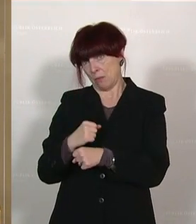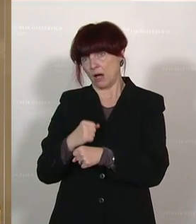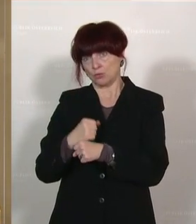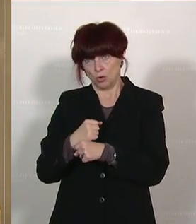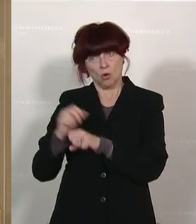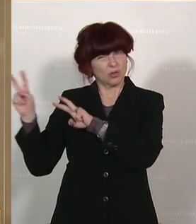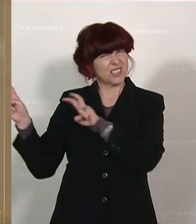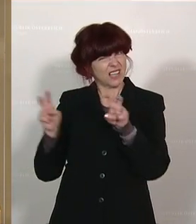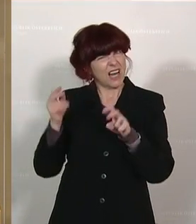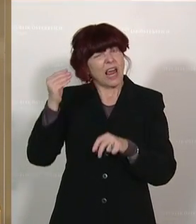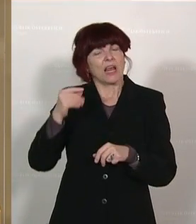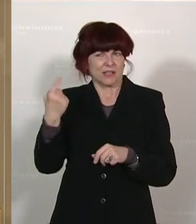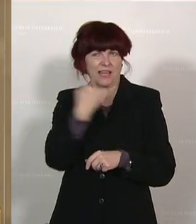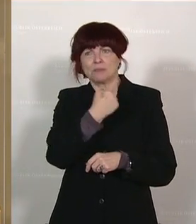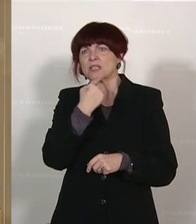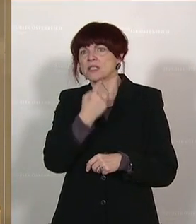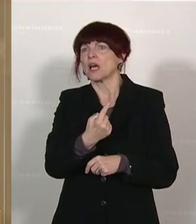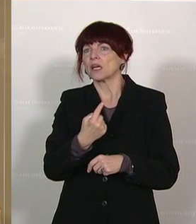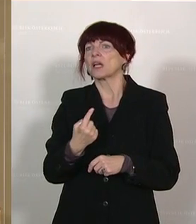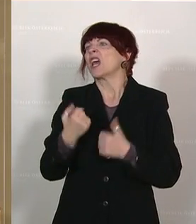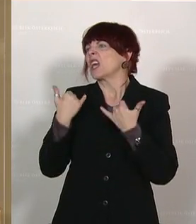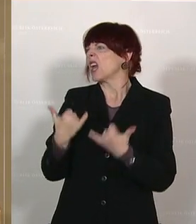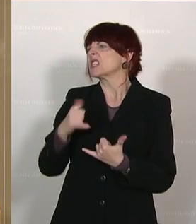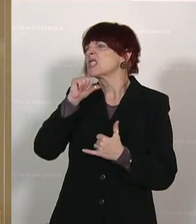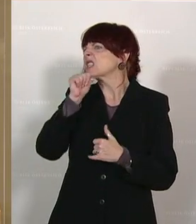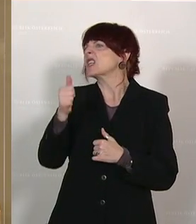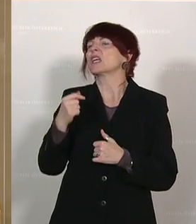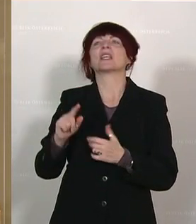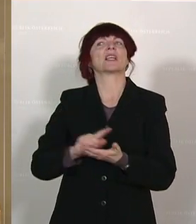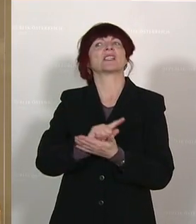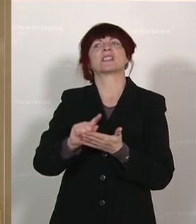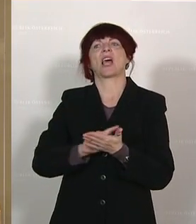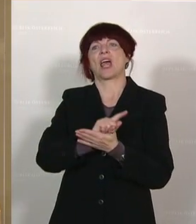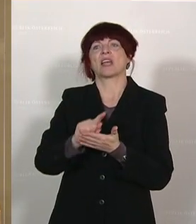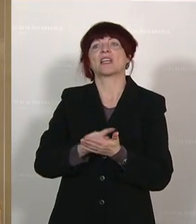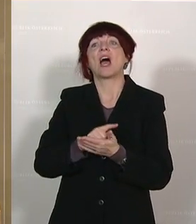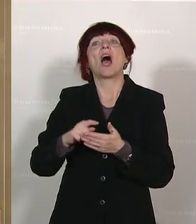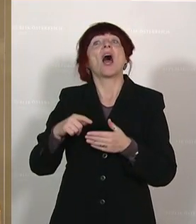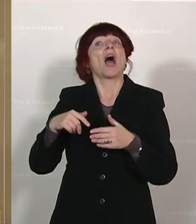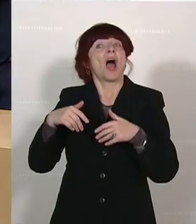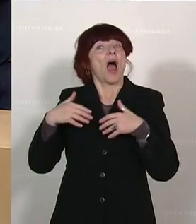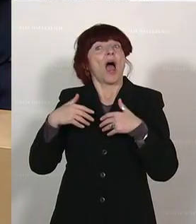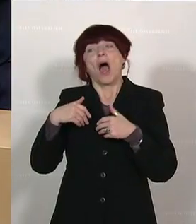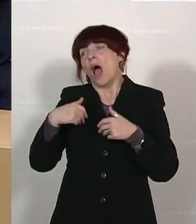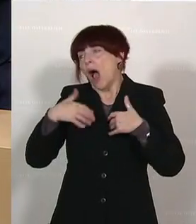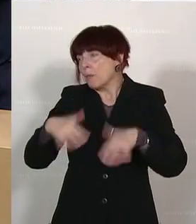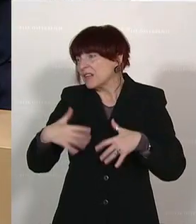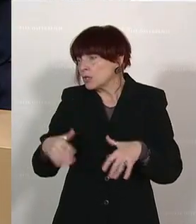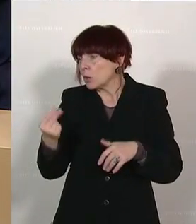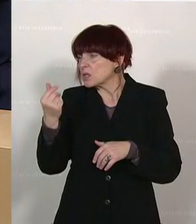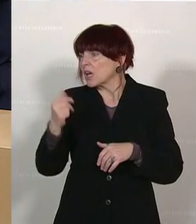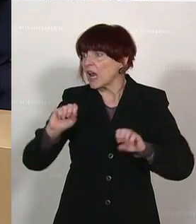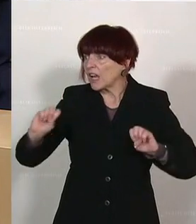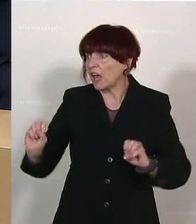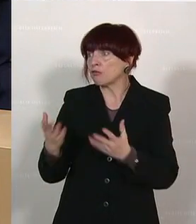Ich glaube, haben Sie gesagt, ich glaube, dass es nicht die Zeit ist, um ein Arbeitslosengeld-Reformkonzept vorzulegen. Herr Bundesminister,